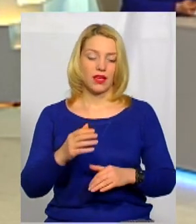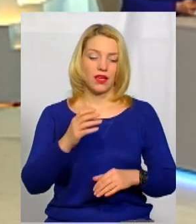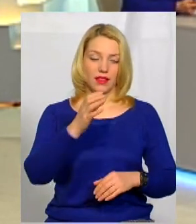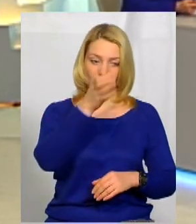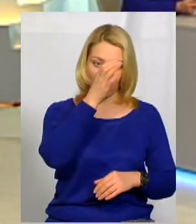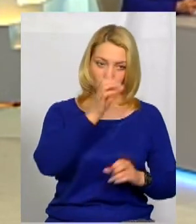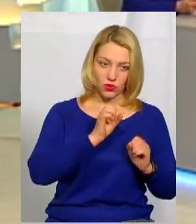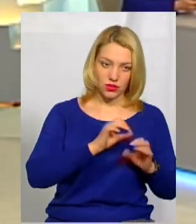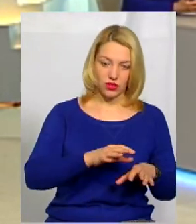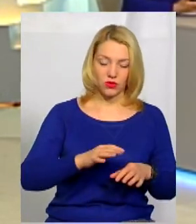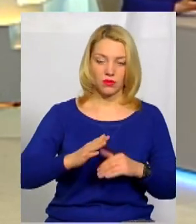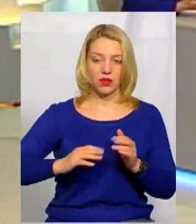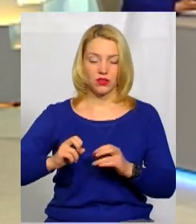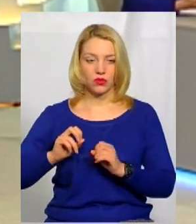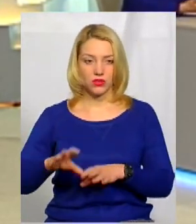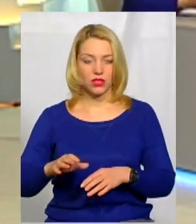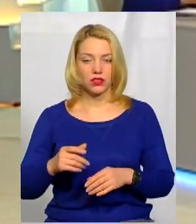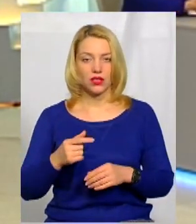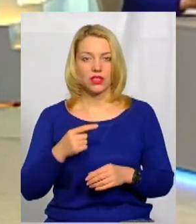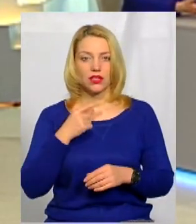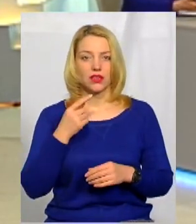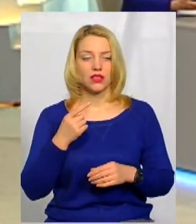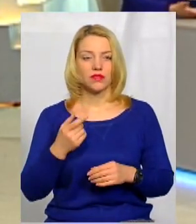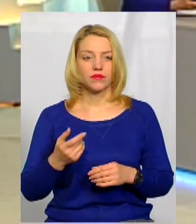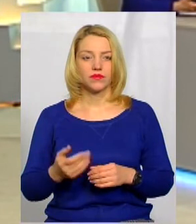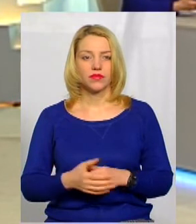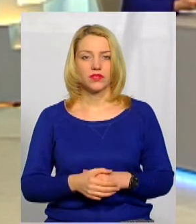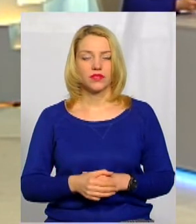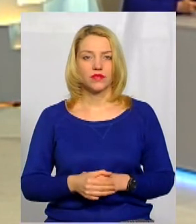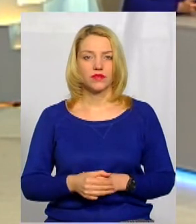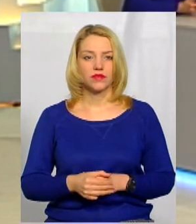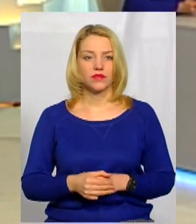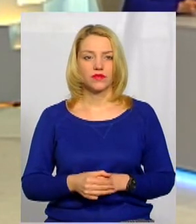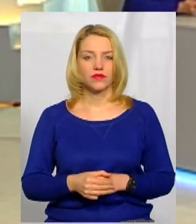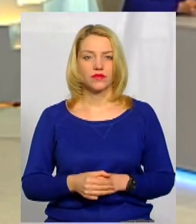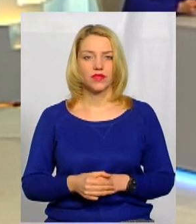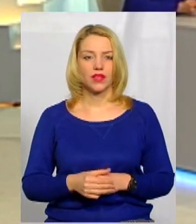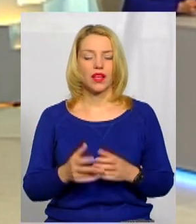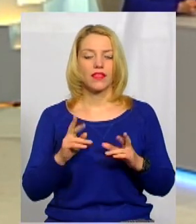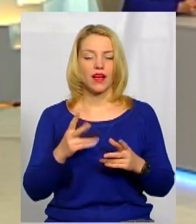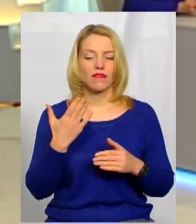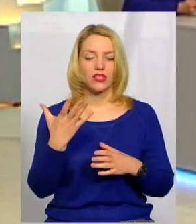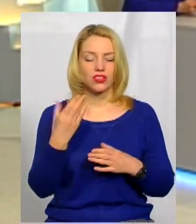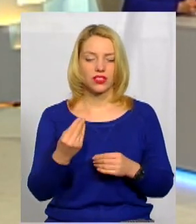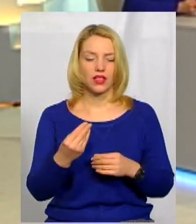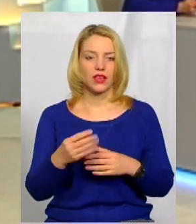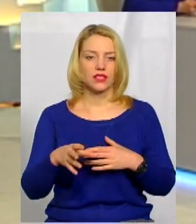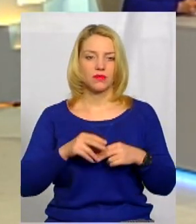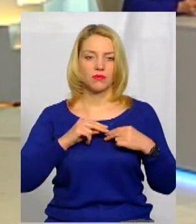практичний курс. В якому плані ви ще співпрацюєте з автошколами? У